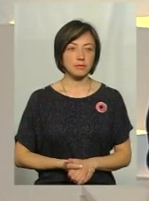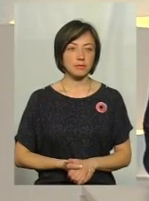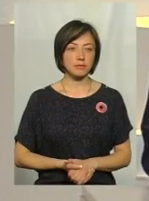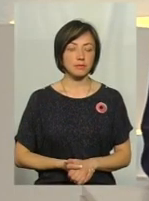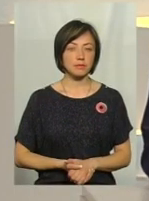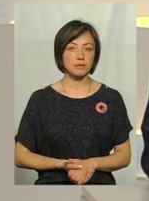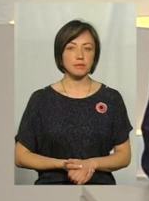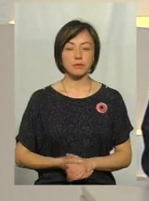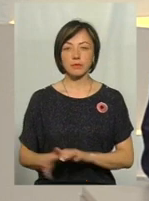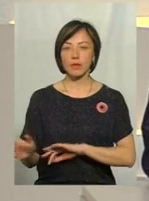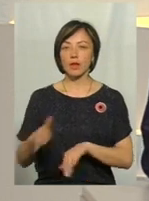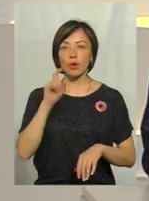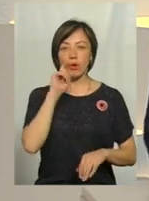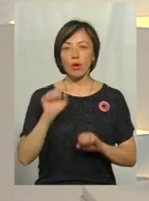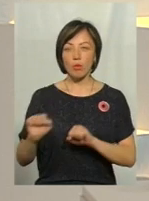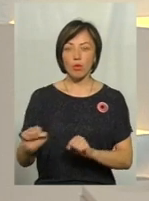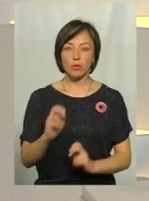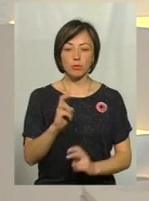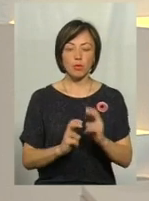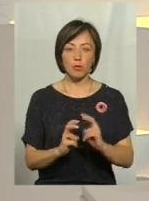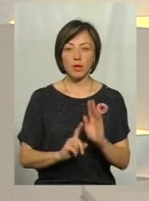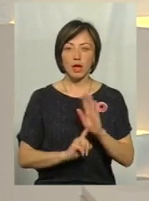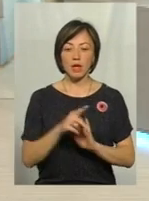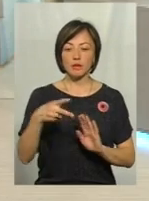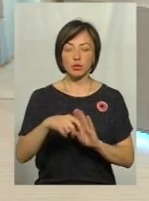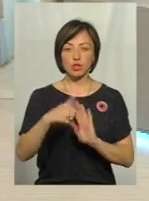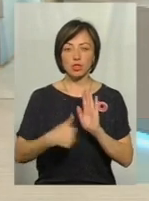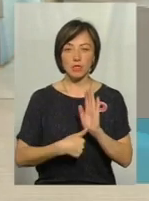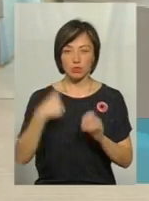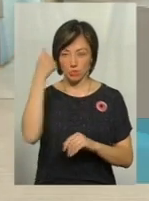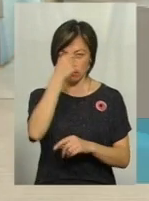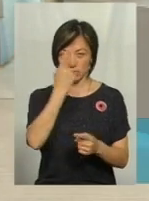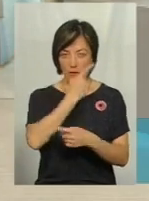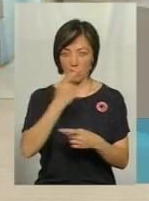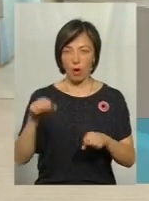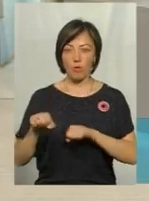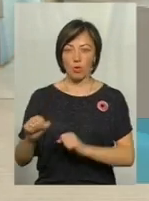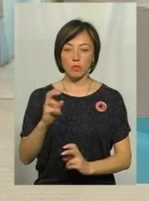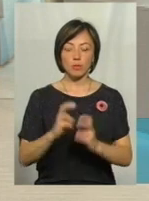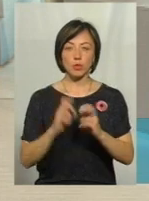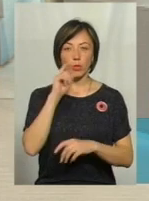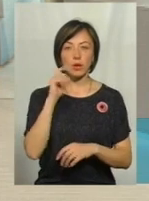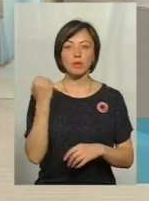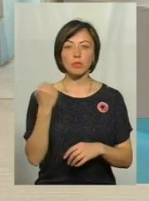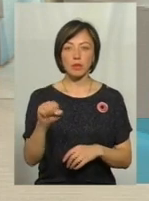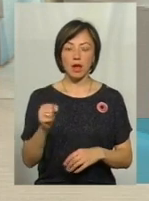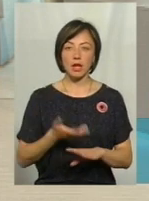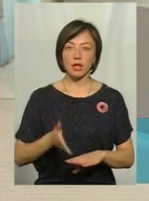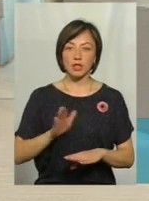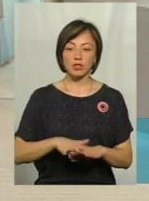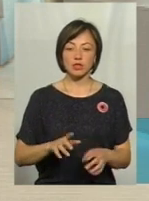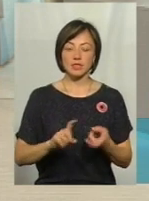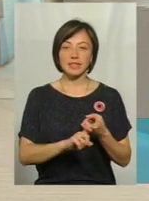В Укроборонпромі ще з 2016-го наголошують, що оборонна промисловість України подолала критичну